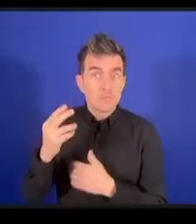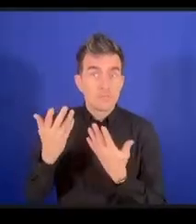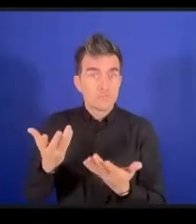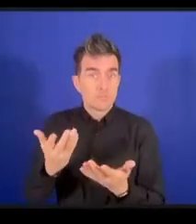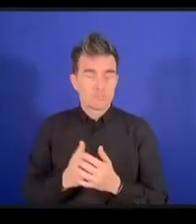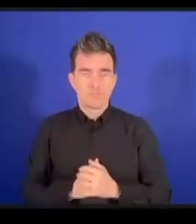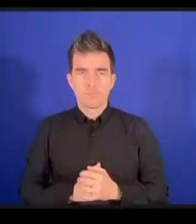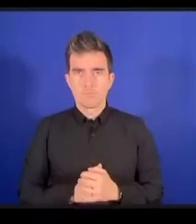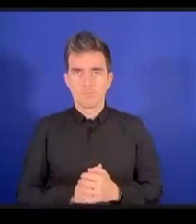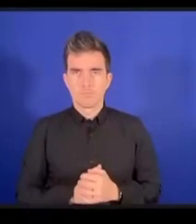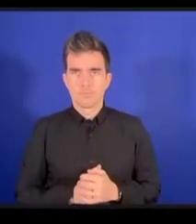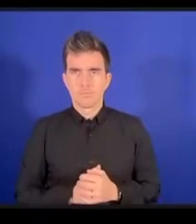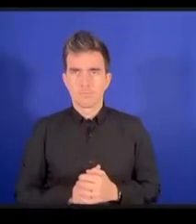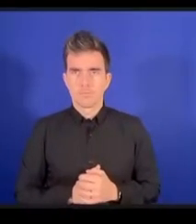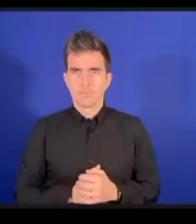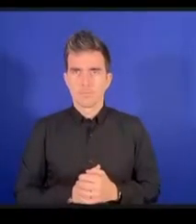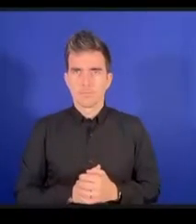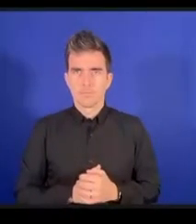Stephen Marford